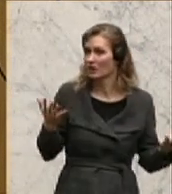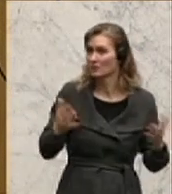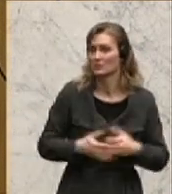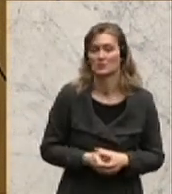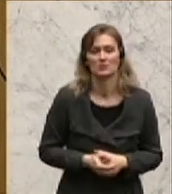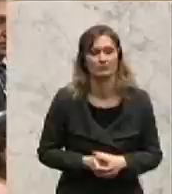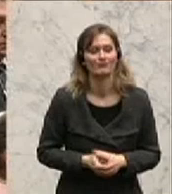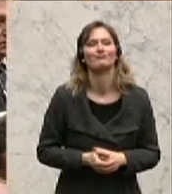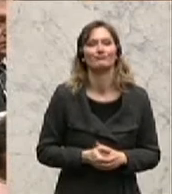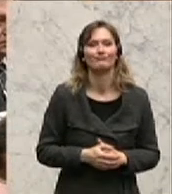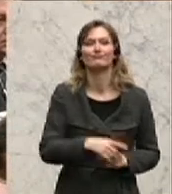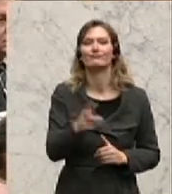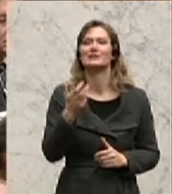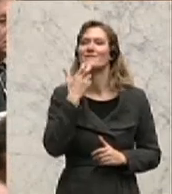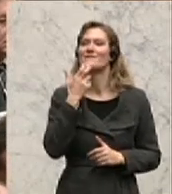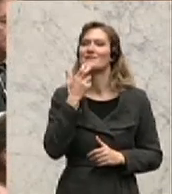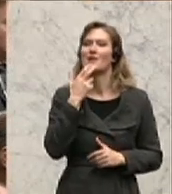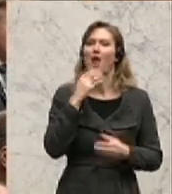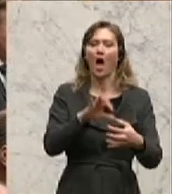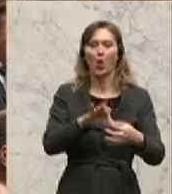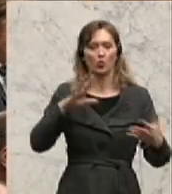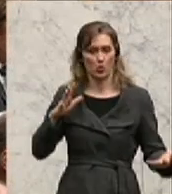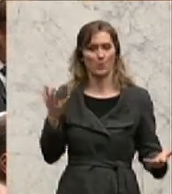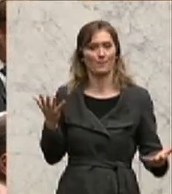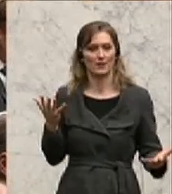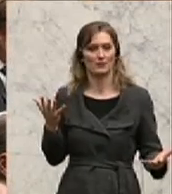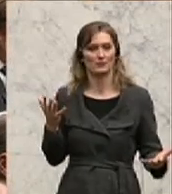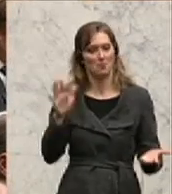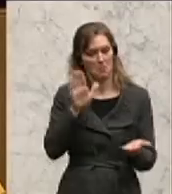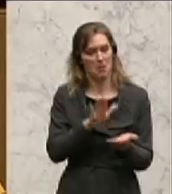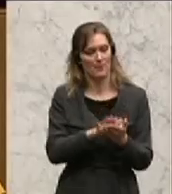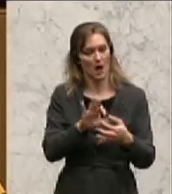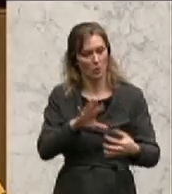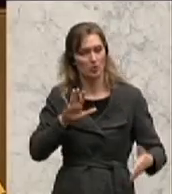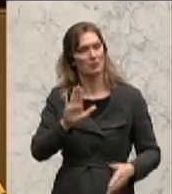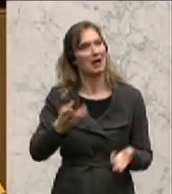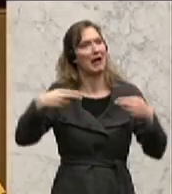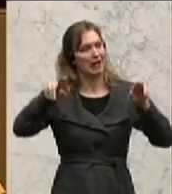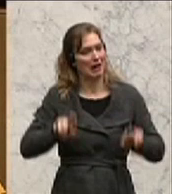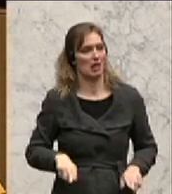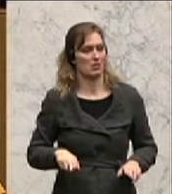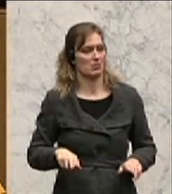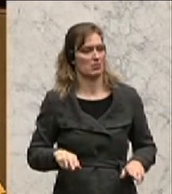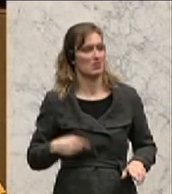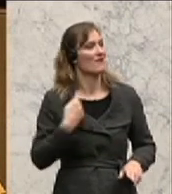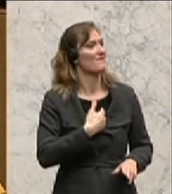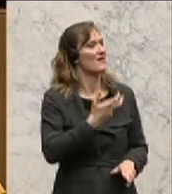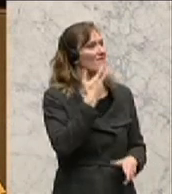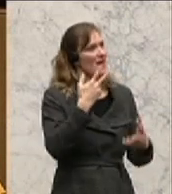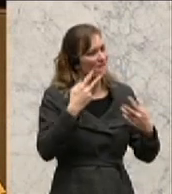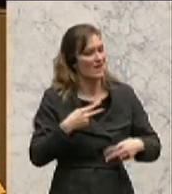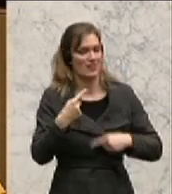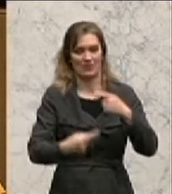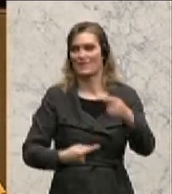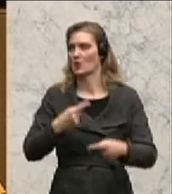wollen eben die Autonomie bewahren, das ist Ihr gutes Recht. Wir wollen sie weiterentwickeln.